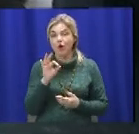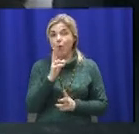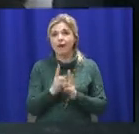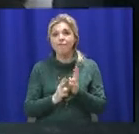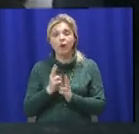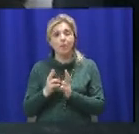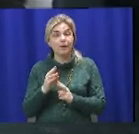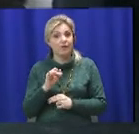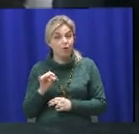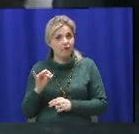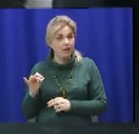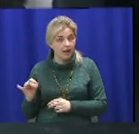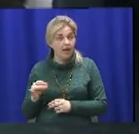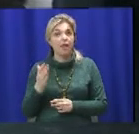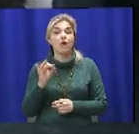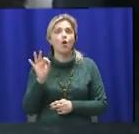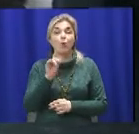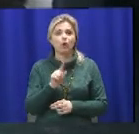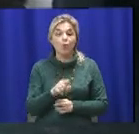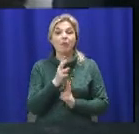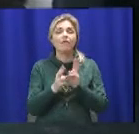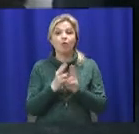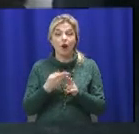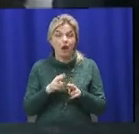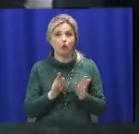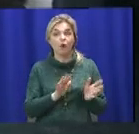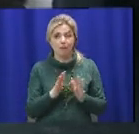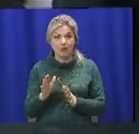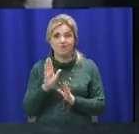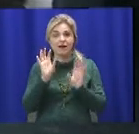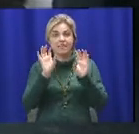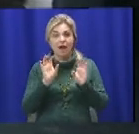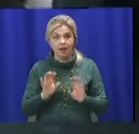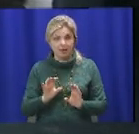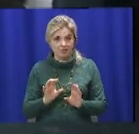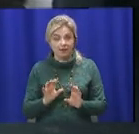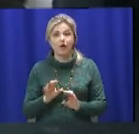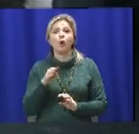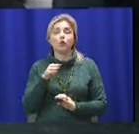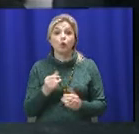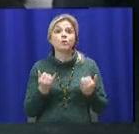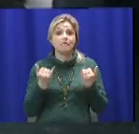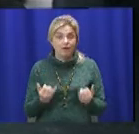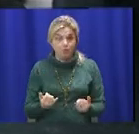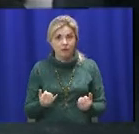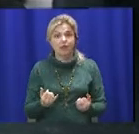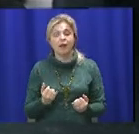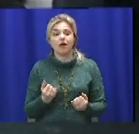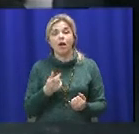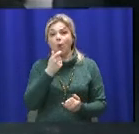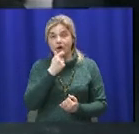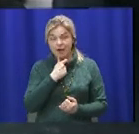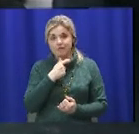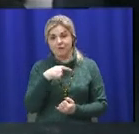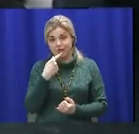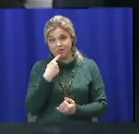і о том реформуванні, яке у нас с вами відбувається в законодательному полі, то на сьогоднішній день, корректно сказати,